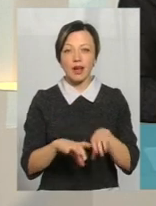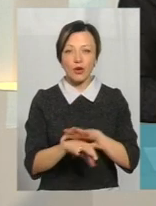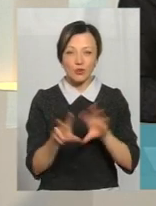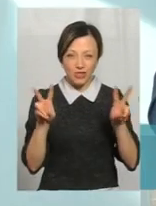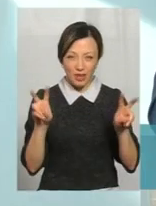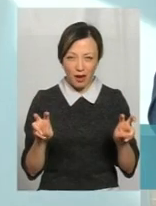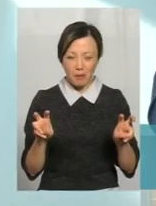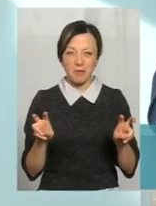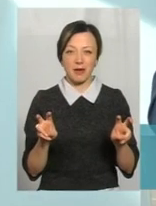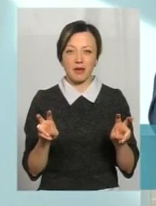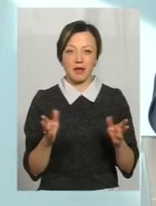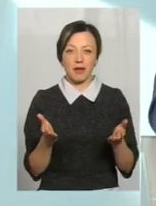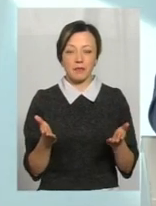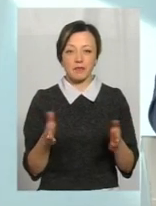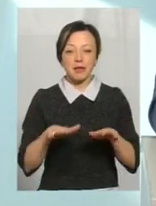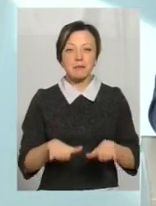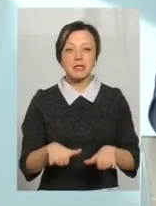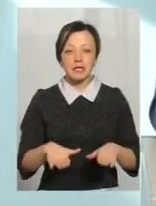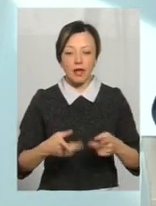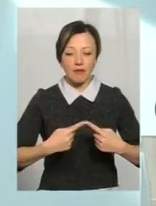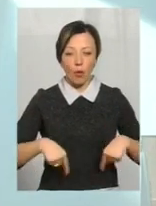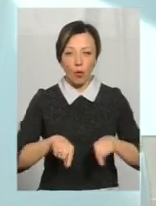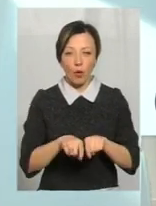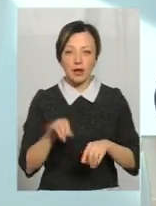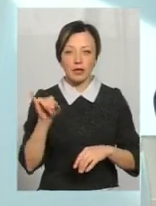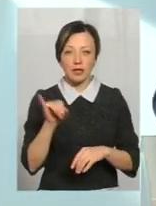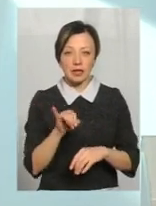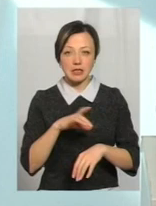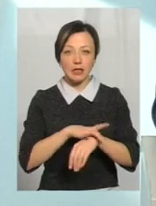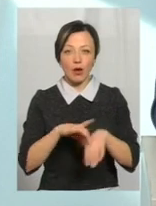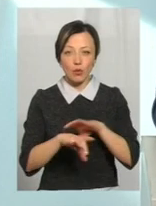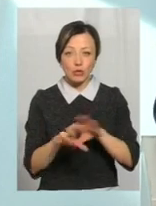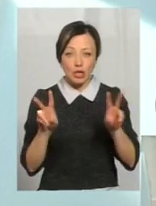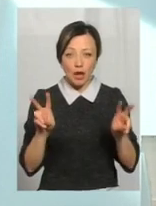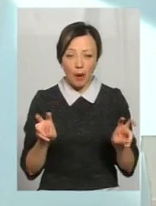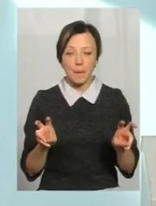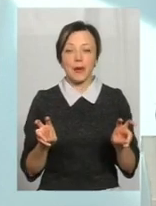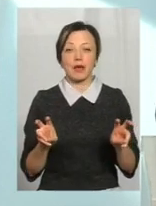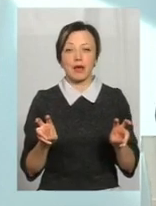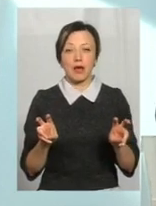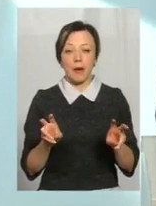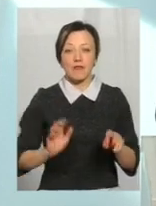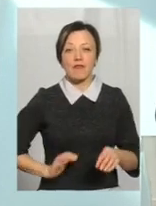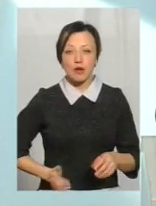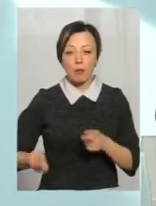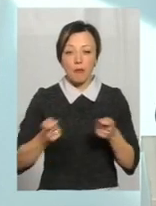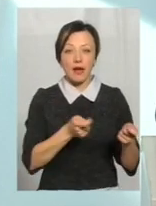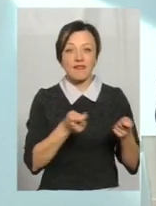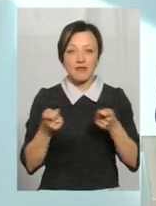місцеві органи і зробила безпосередньо заручниками перевізників.